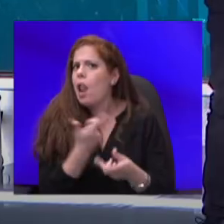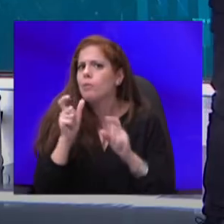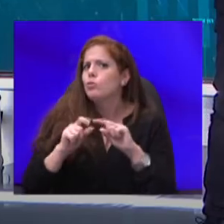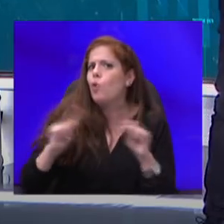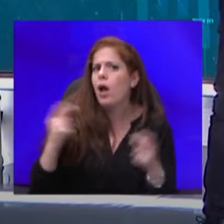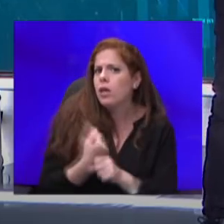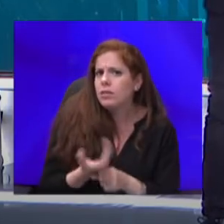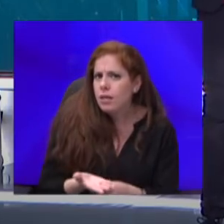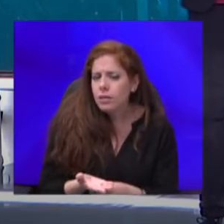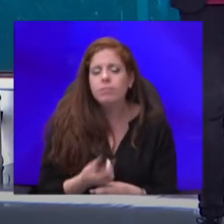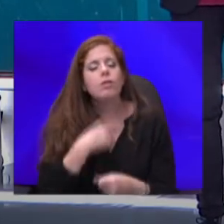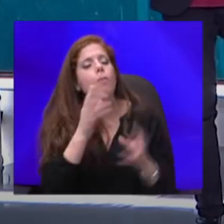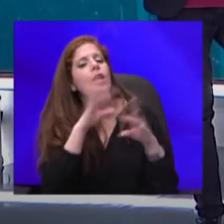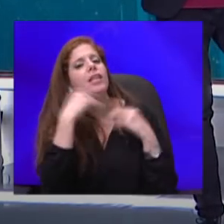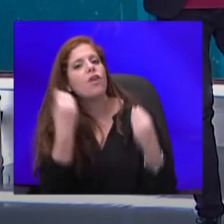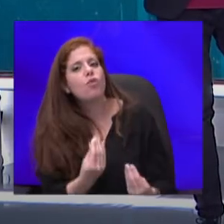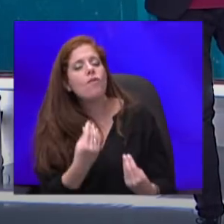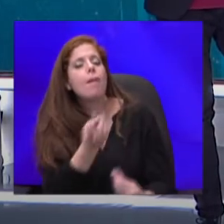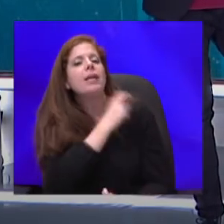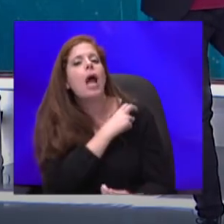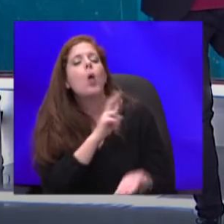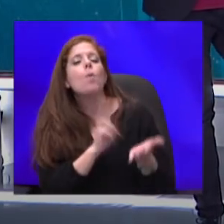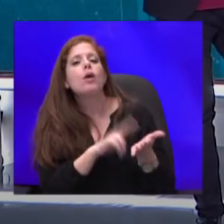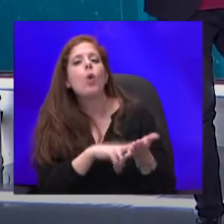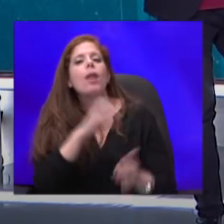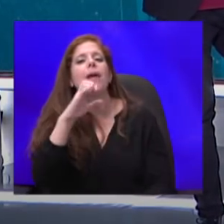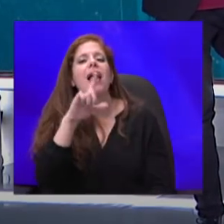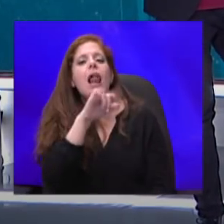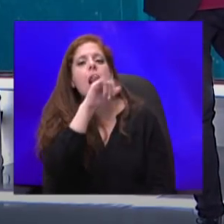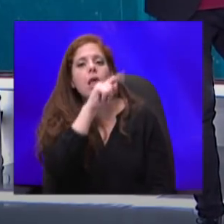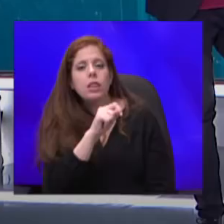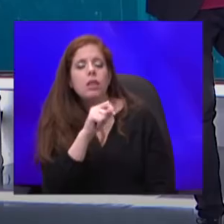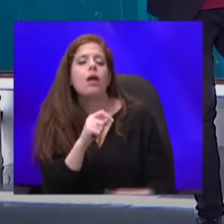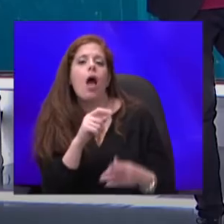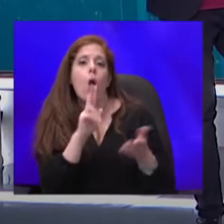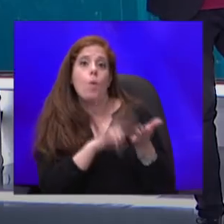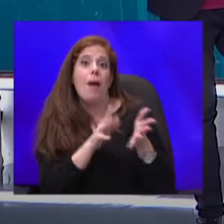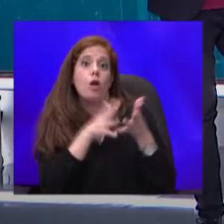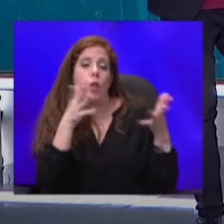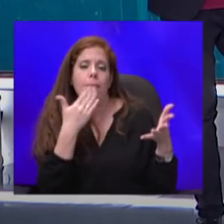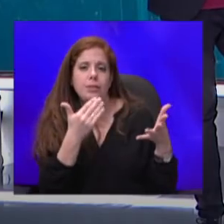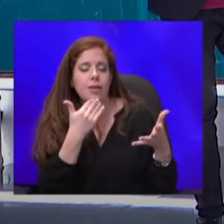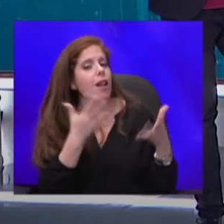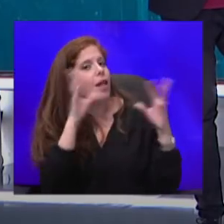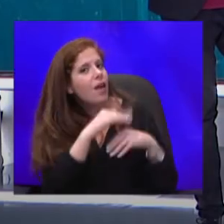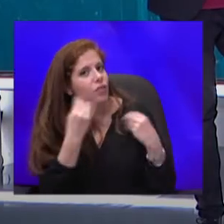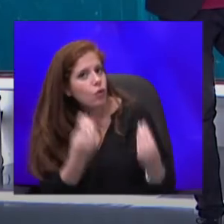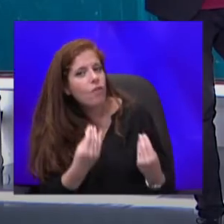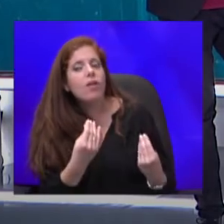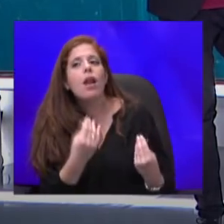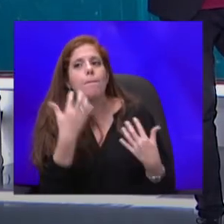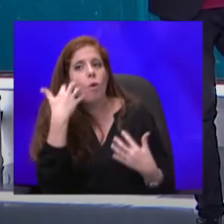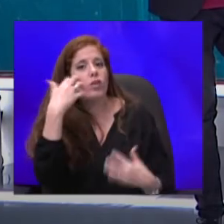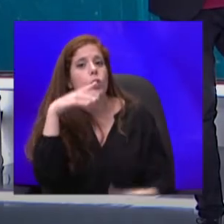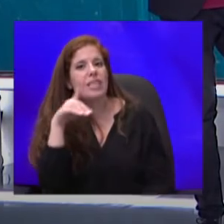ערב טוב למנכל קופת חולים כללית, הקופה הגדולה בישראל, פרופסור ראו דווידסון. ערב טוב, פרופסור דווידסון, תודה רבה שאתה איתנו.